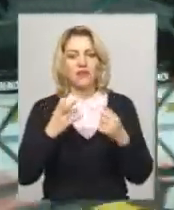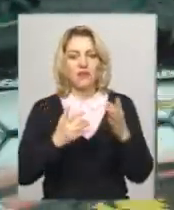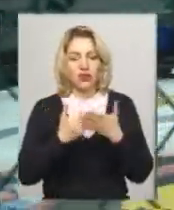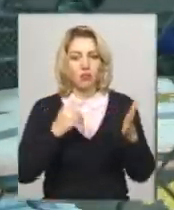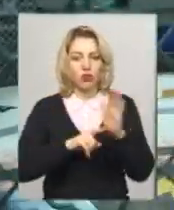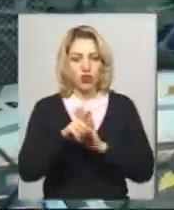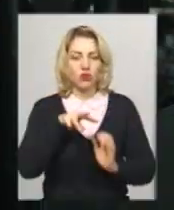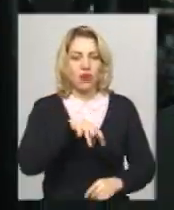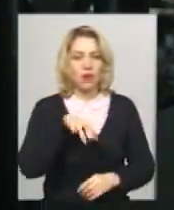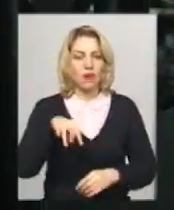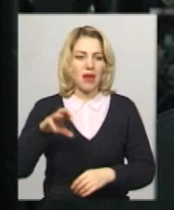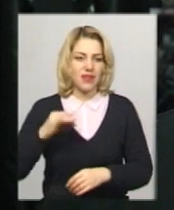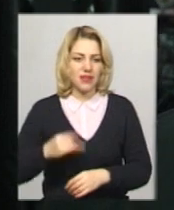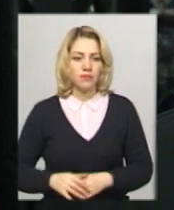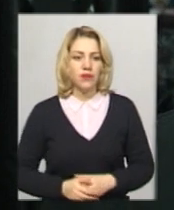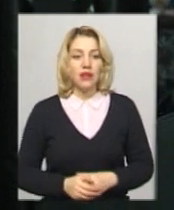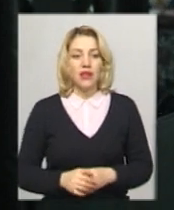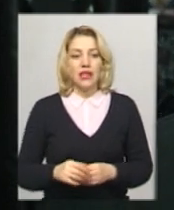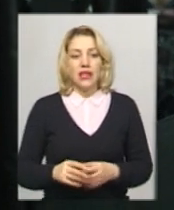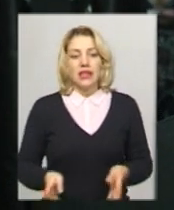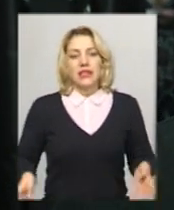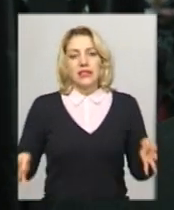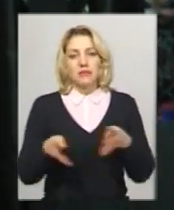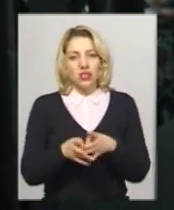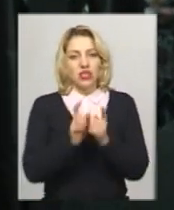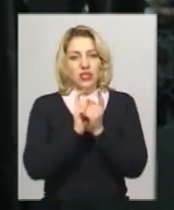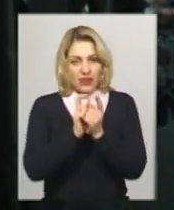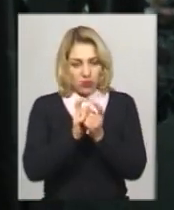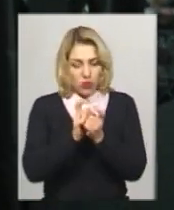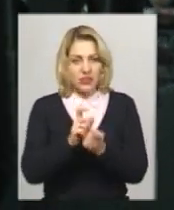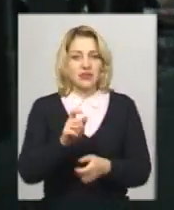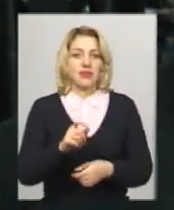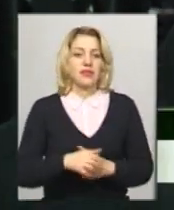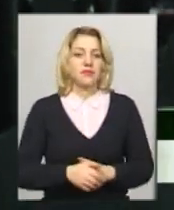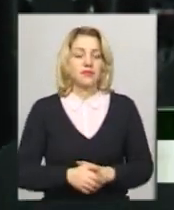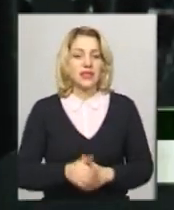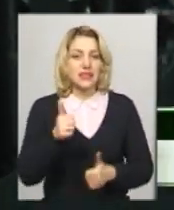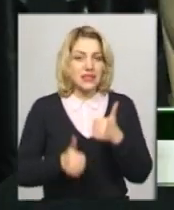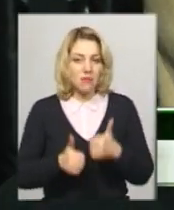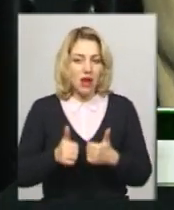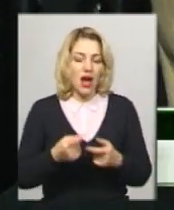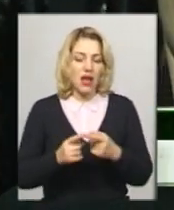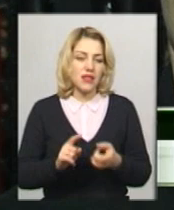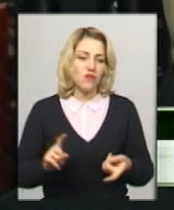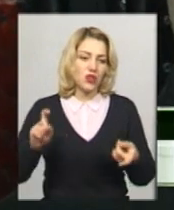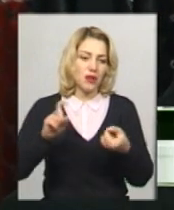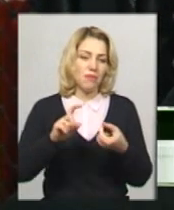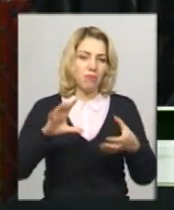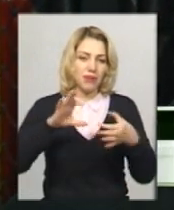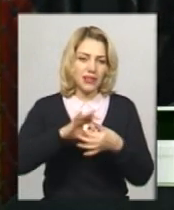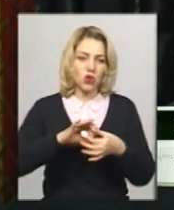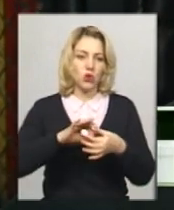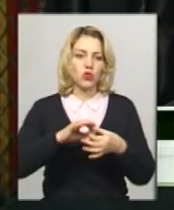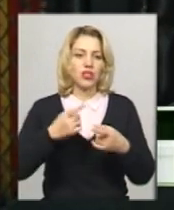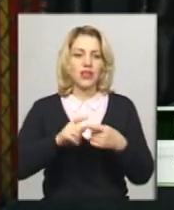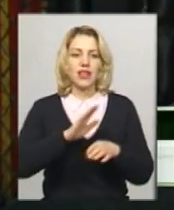тільки такі двобої. Змагання з змішаних єдиноборств, включені до офіційного виду змагань, це